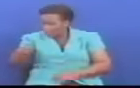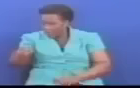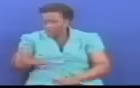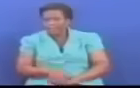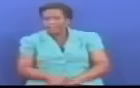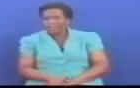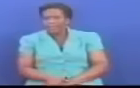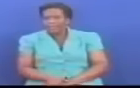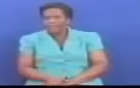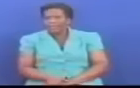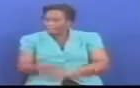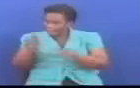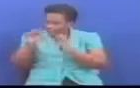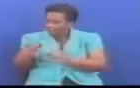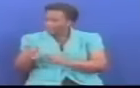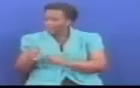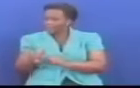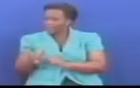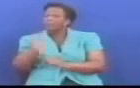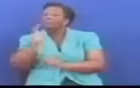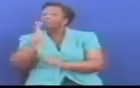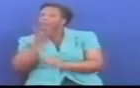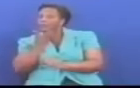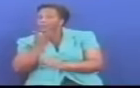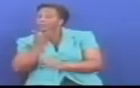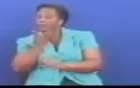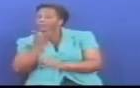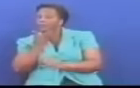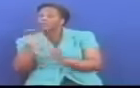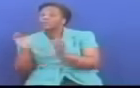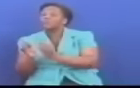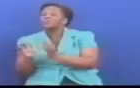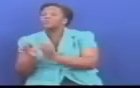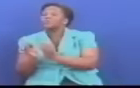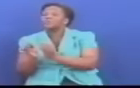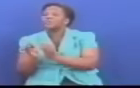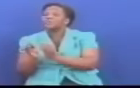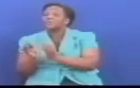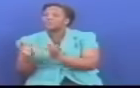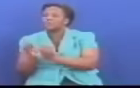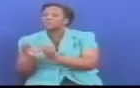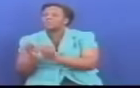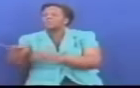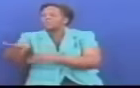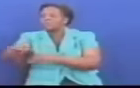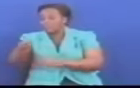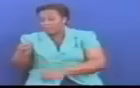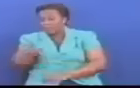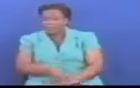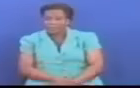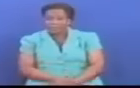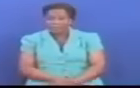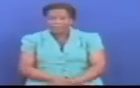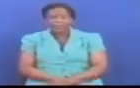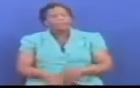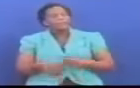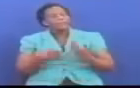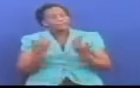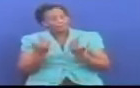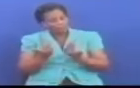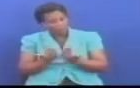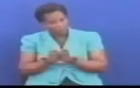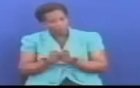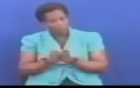hapu hapu kwa kuzingatia ifadhi ya mazingira Kwa mwishu wa mwenye kiti Naomba niliweke sawa Kwa namna hiyo Kwa mba sharia